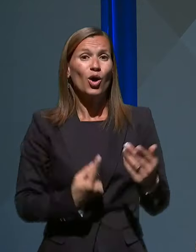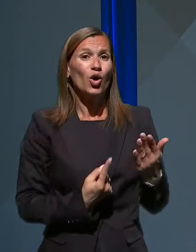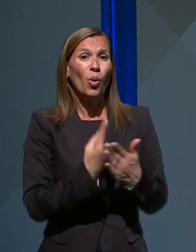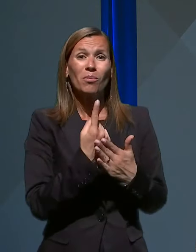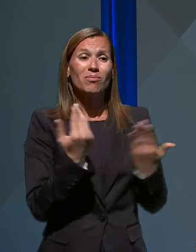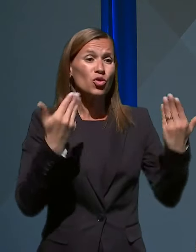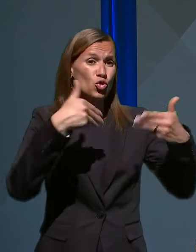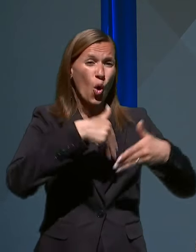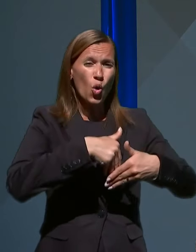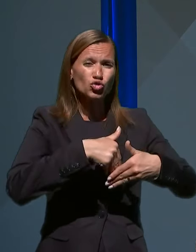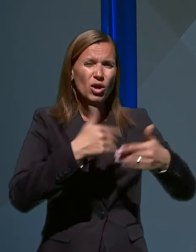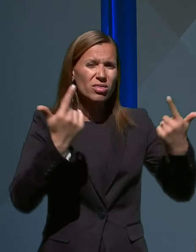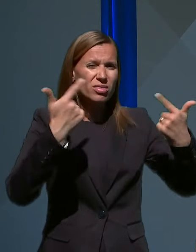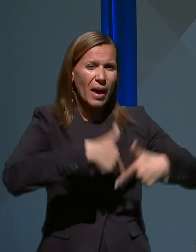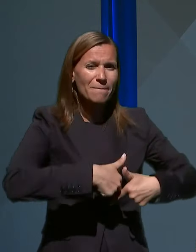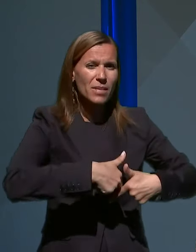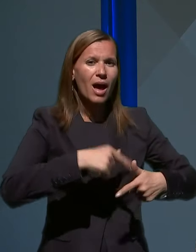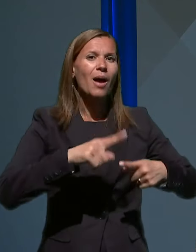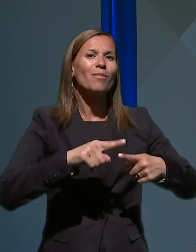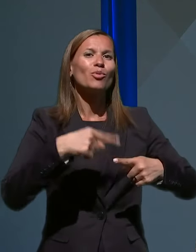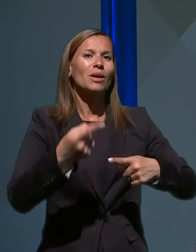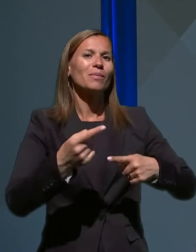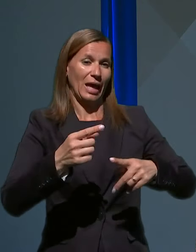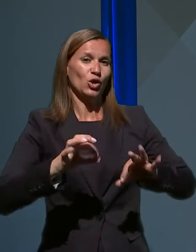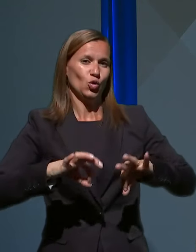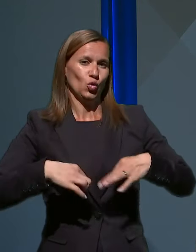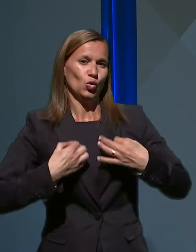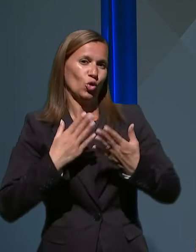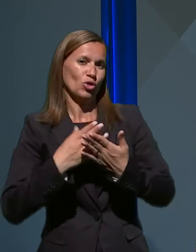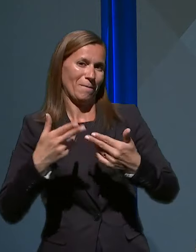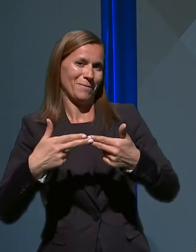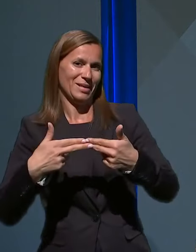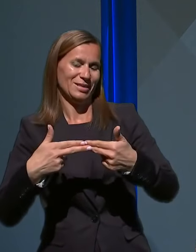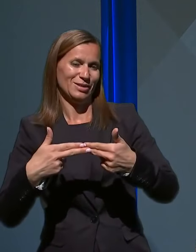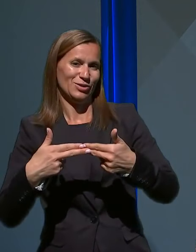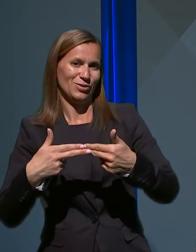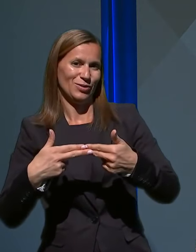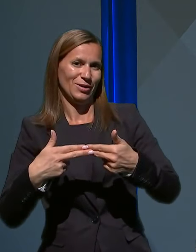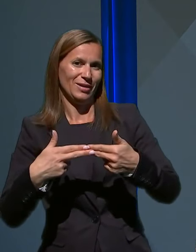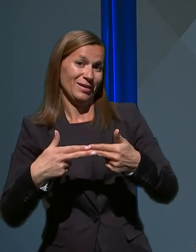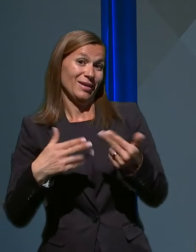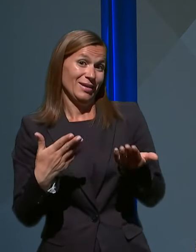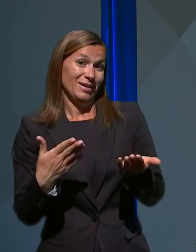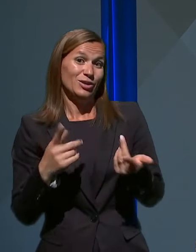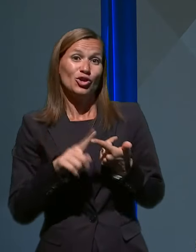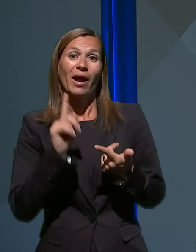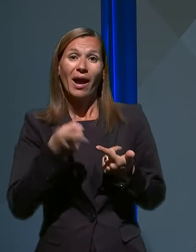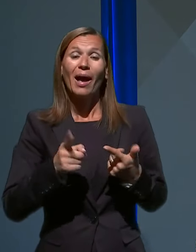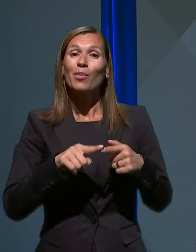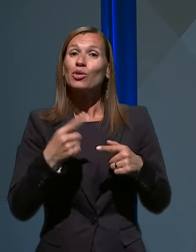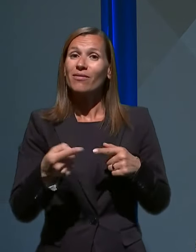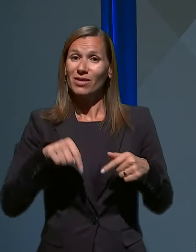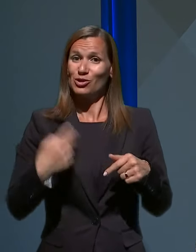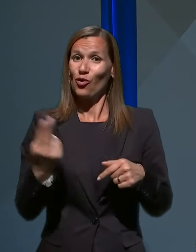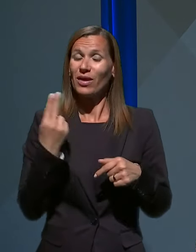najtemnejša, je jutro zelo blizu. Čekaj se v Sloveniji vedno lahko zanesemo